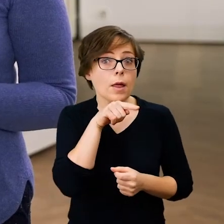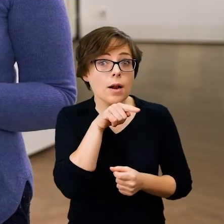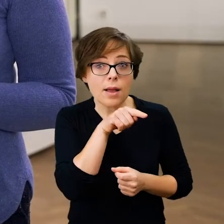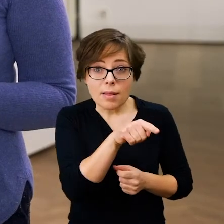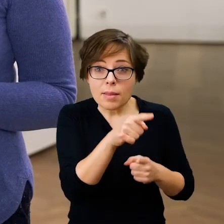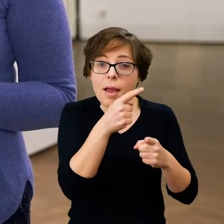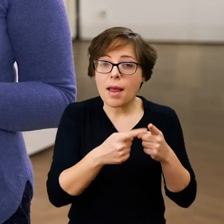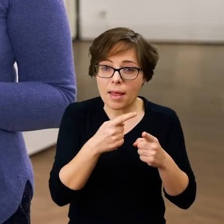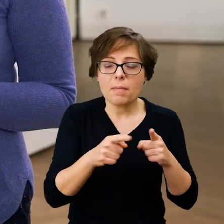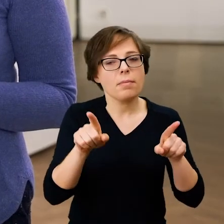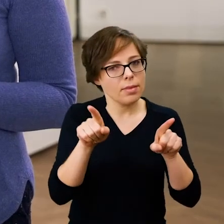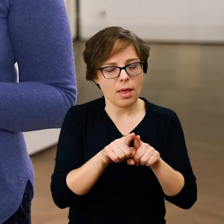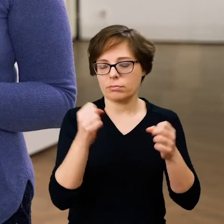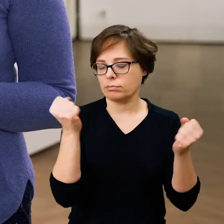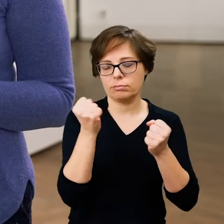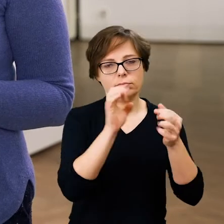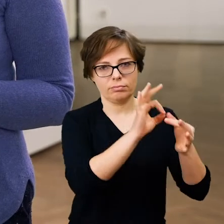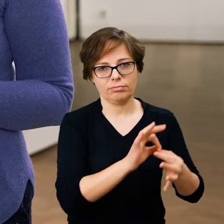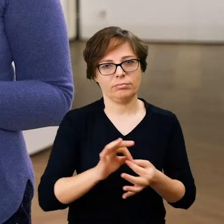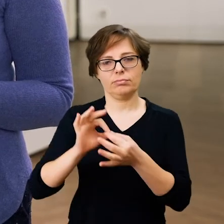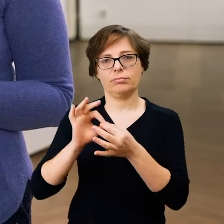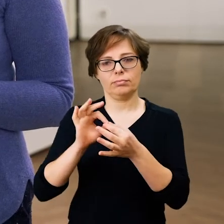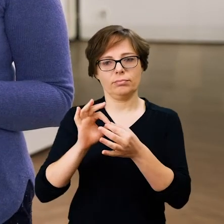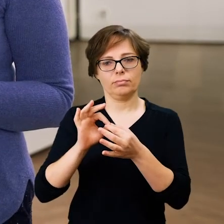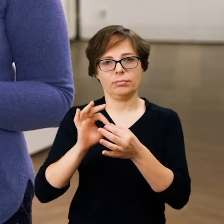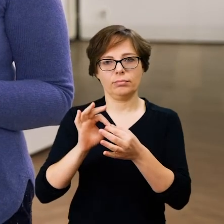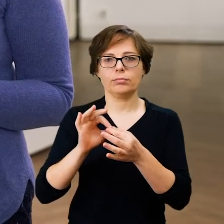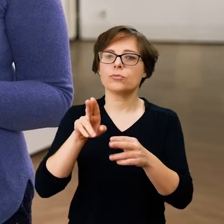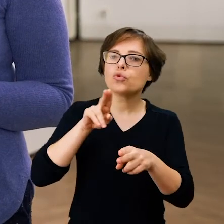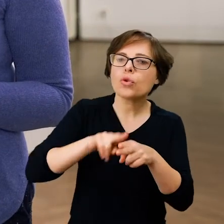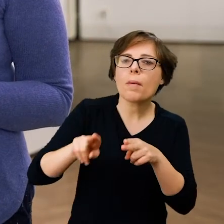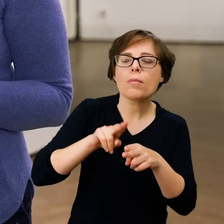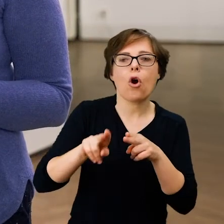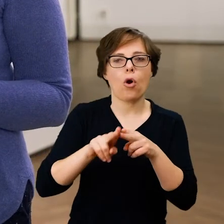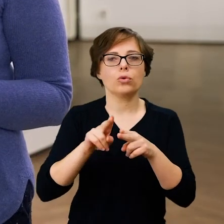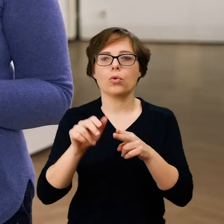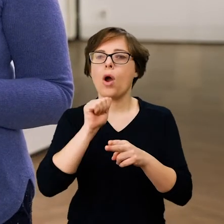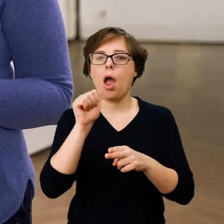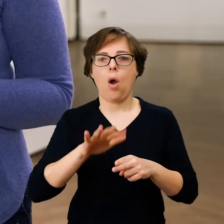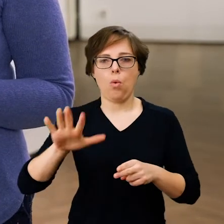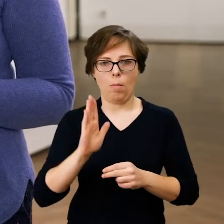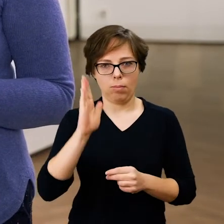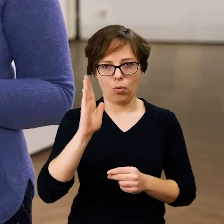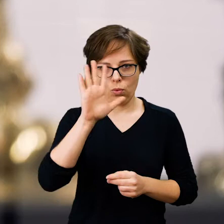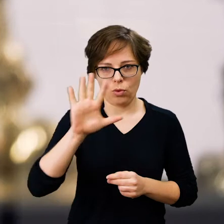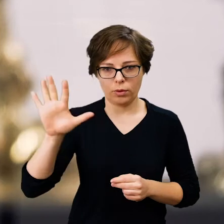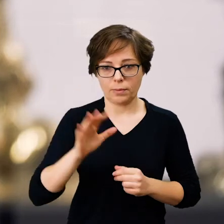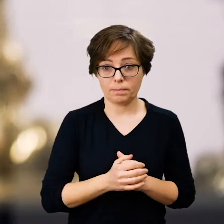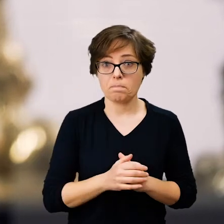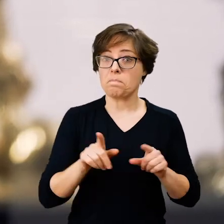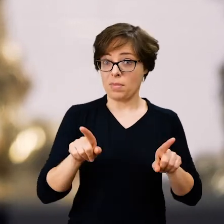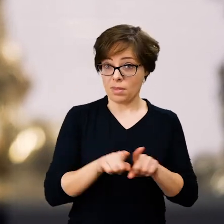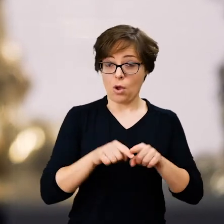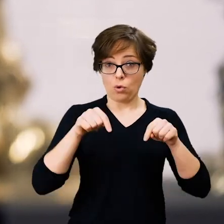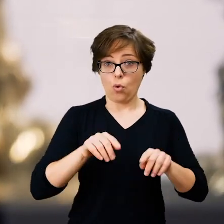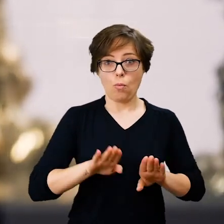umiejscawiają nam tą kompozycję właśnie w kręgu rzemiosła północnoeuropejskiego. Również